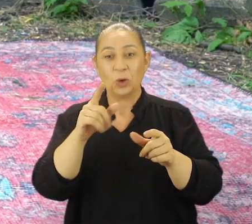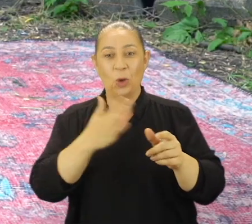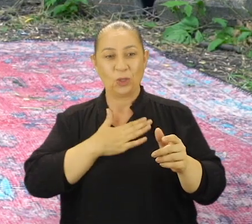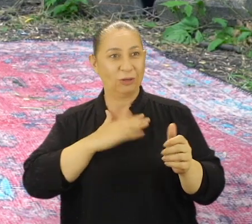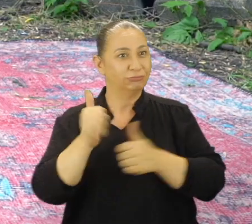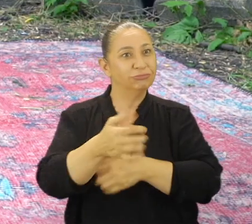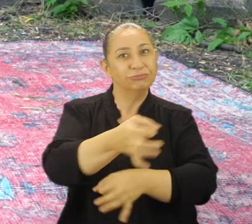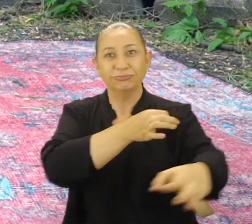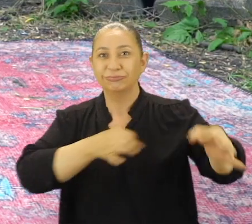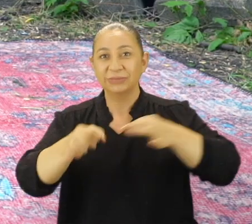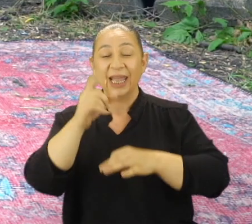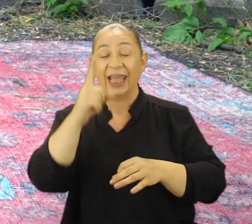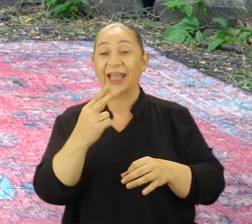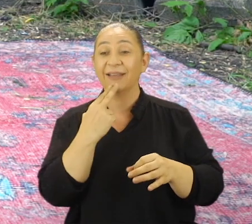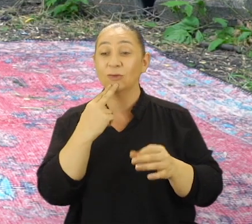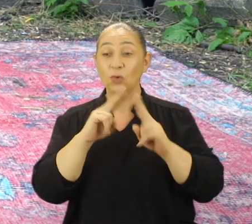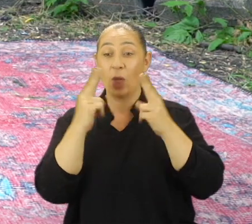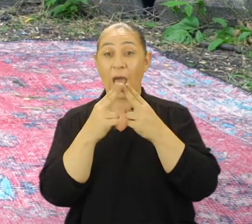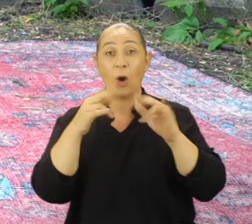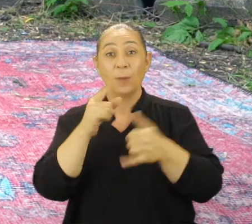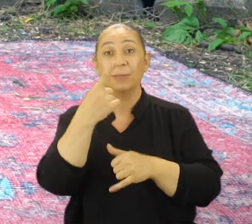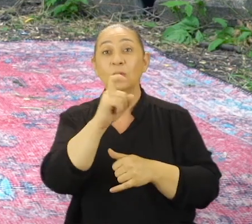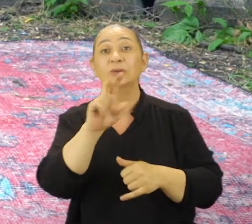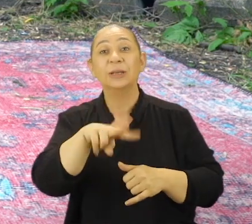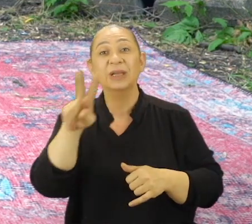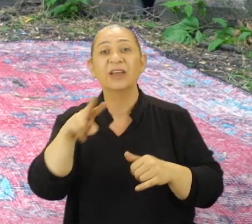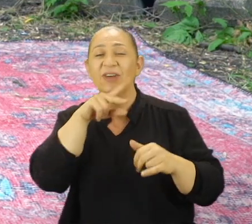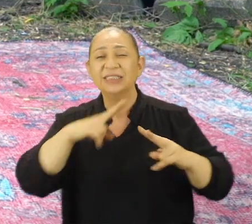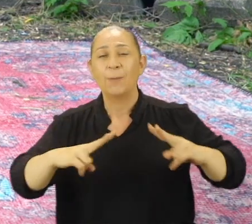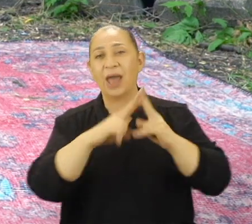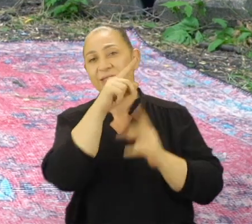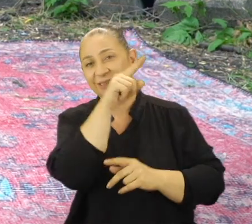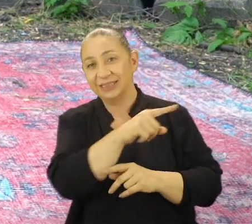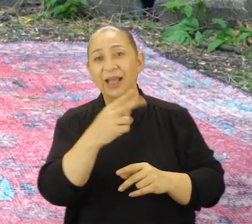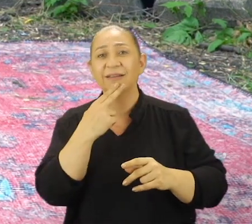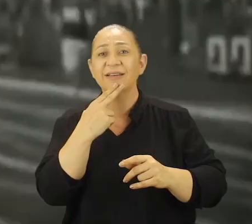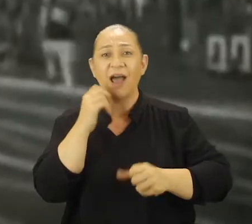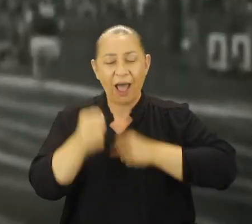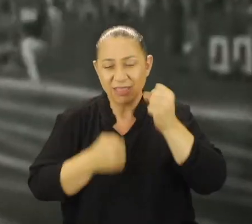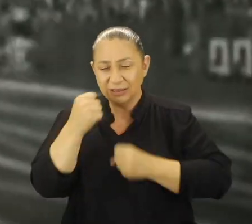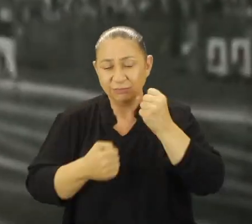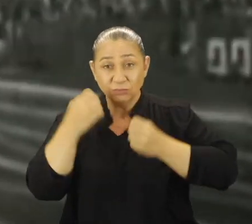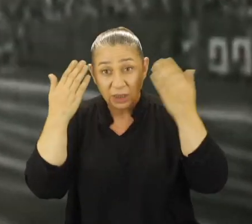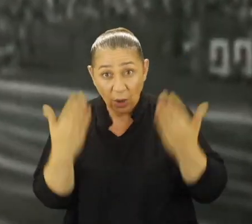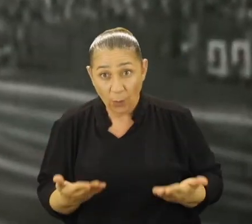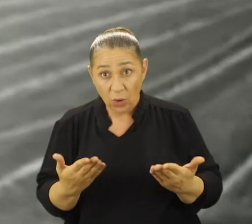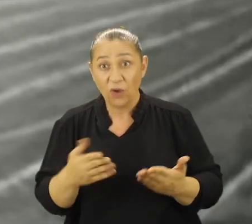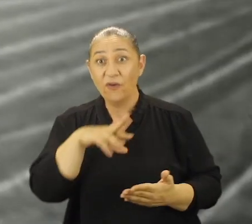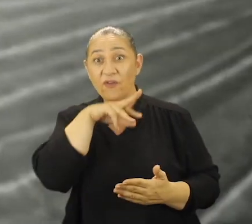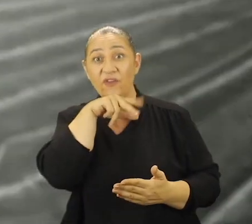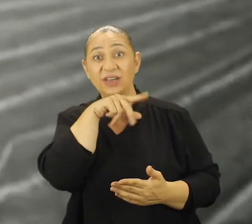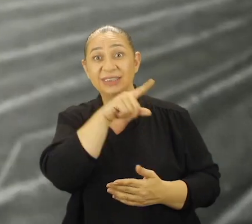bu topluluğun öncelerindendi. İlk kadınlar dünya oyunları ise 1922 yılında Paris'te oynandı. Kadınların atletizme